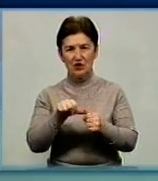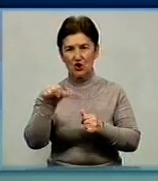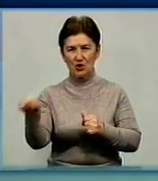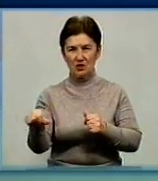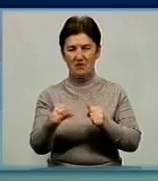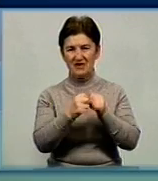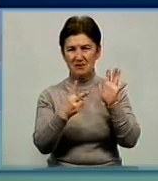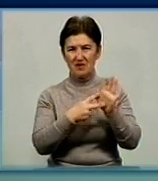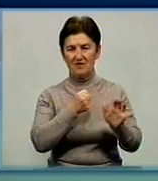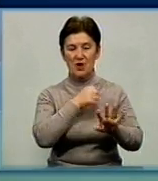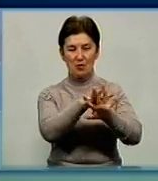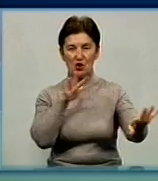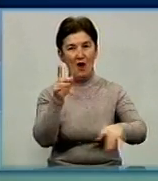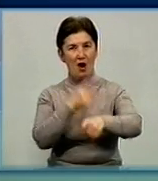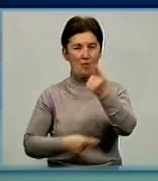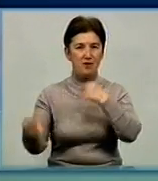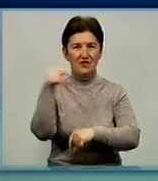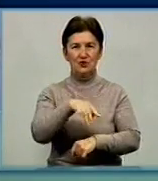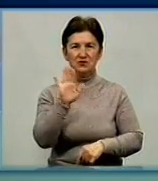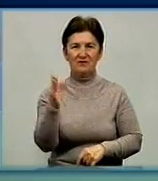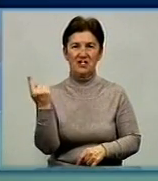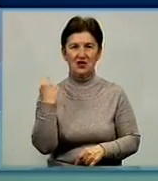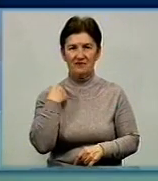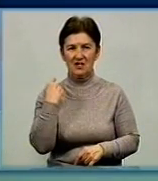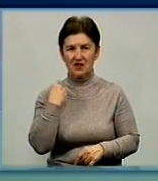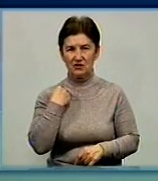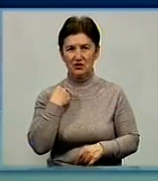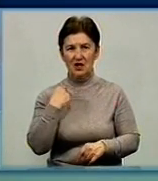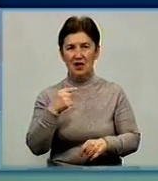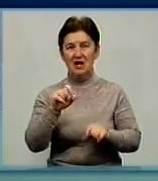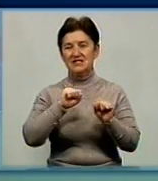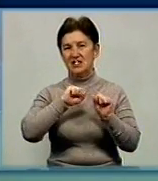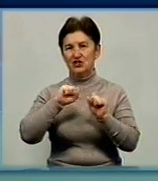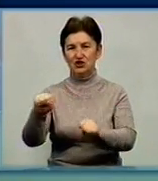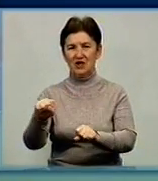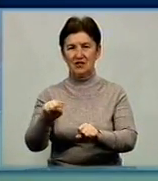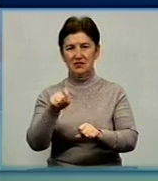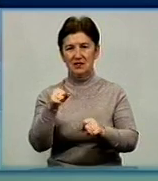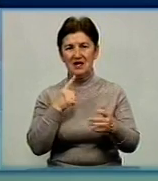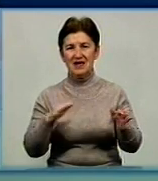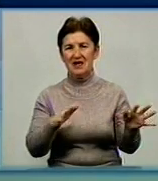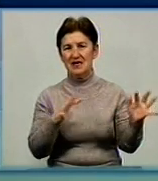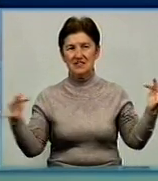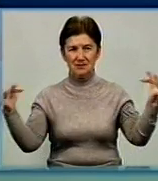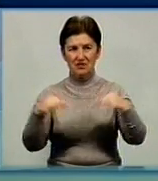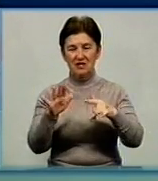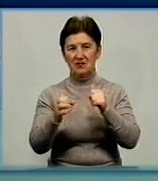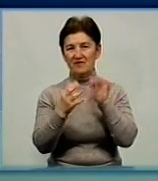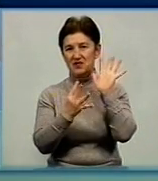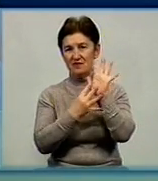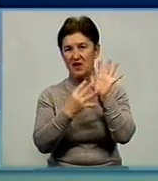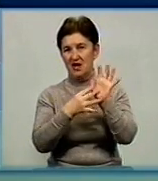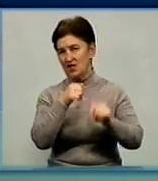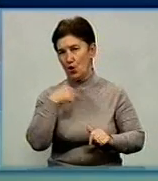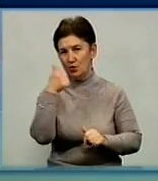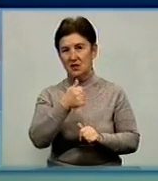батальйону повернулись у Кіровоград. Зустрічати захисників на площі Героїв Майдану містяни збиралися о 9-й годині, втім вояки